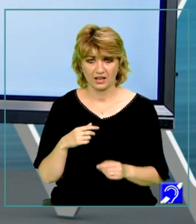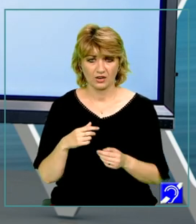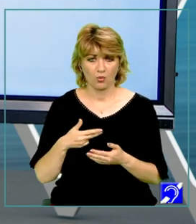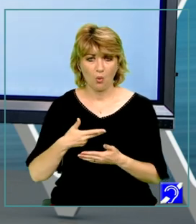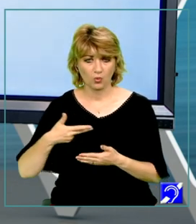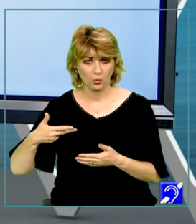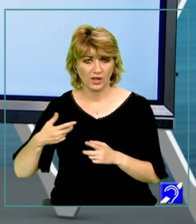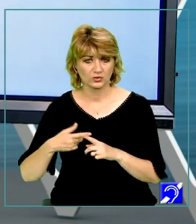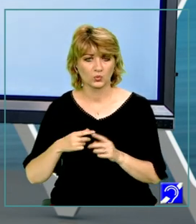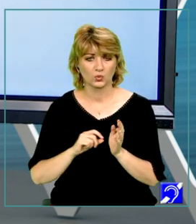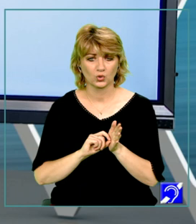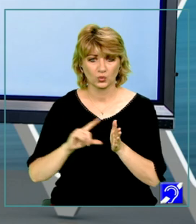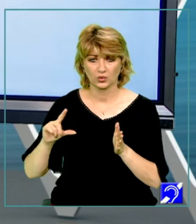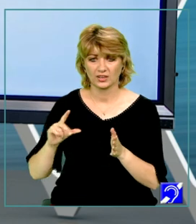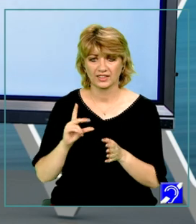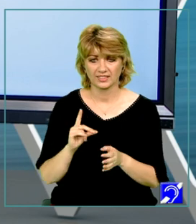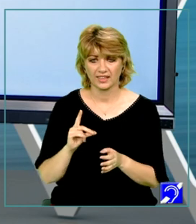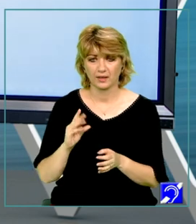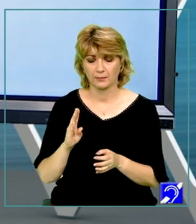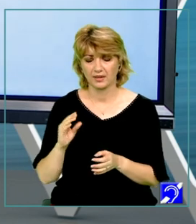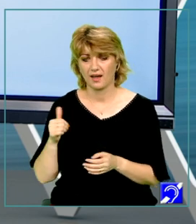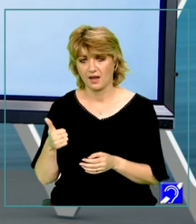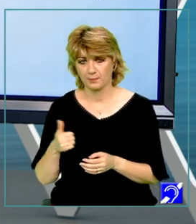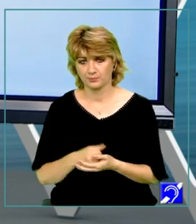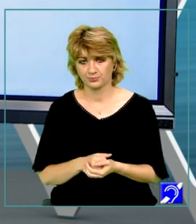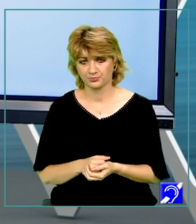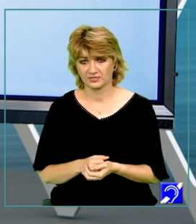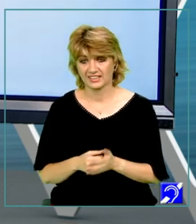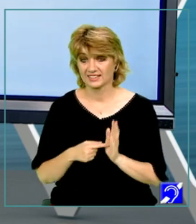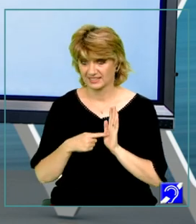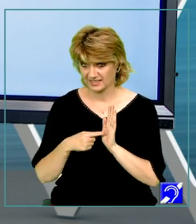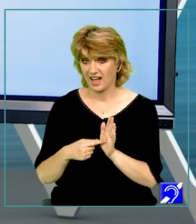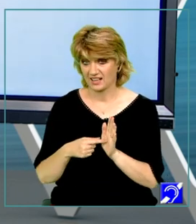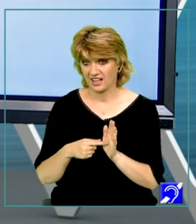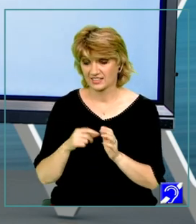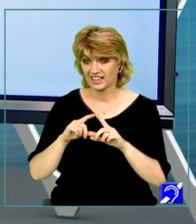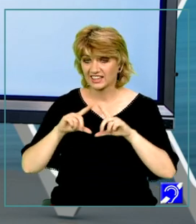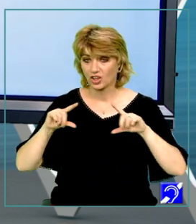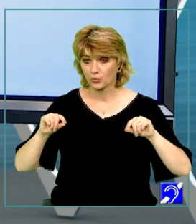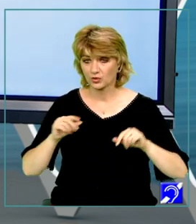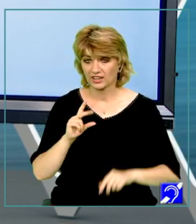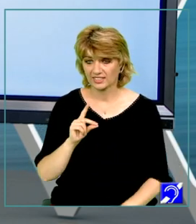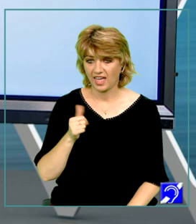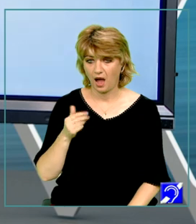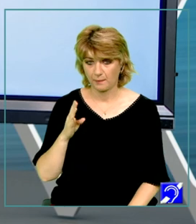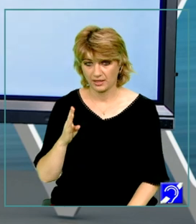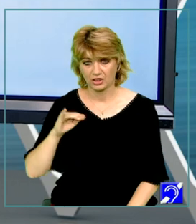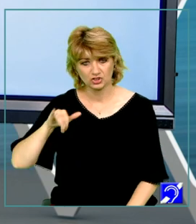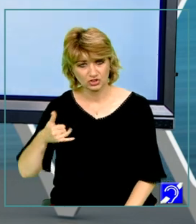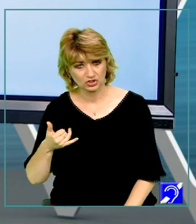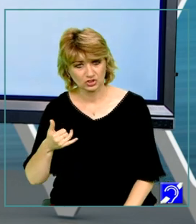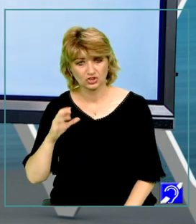congruent cu unghiul D, B, A. Demonstrează că triunghiurile D, A, B